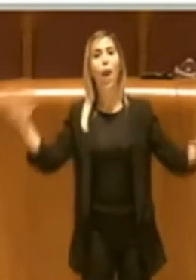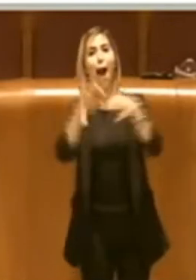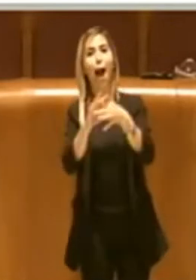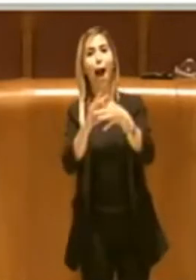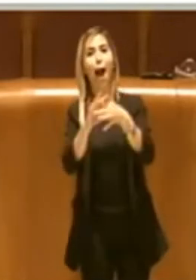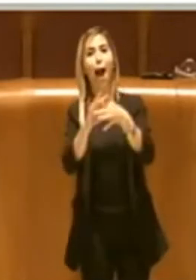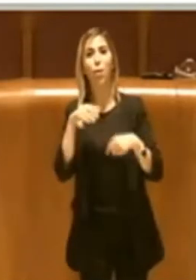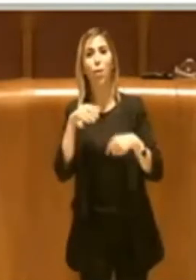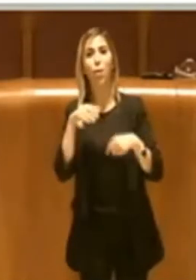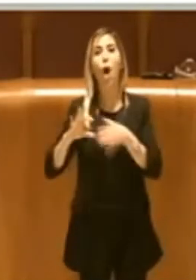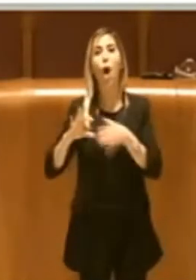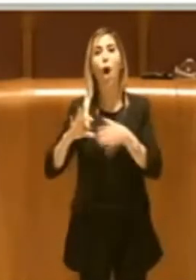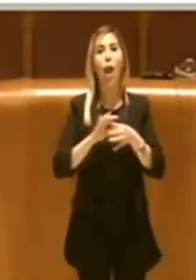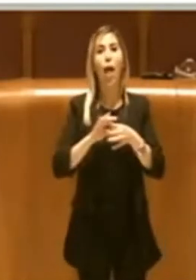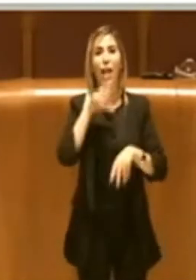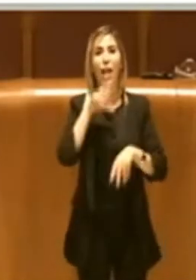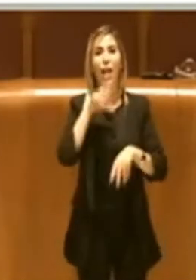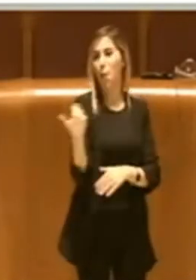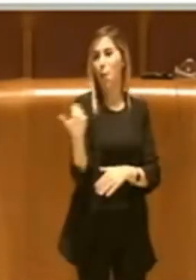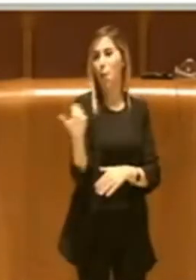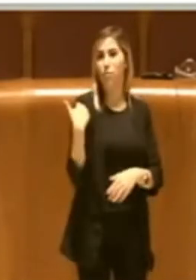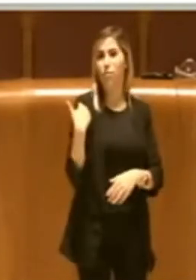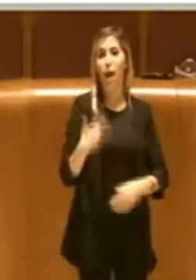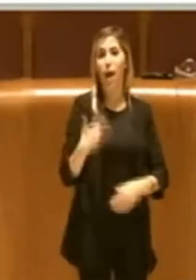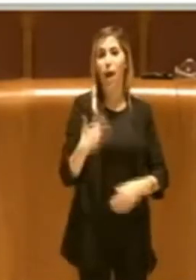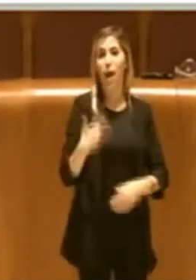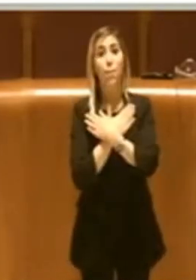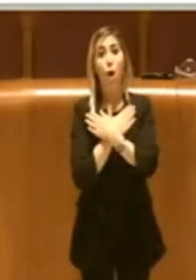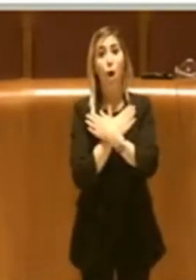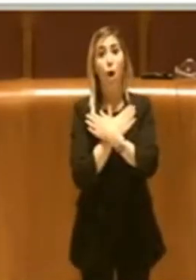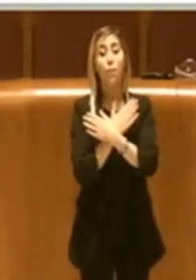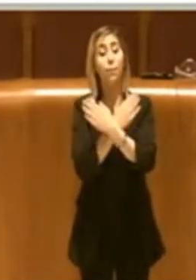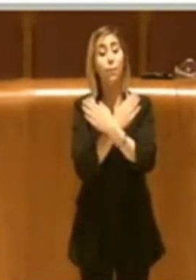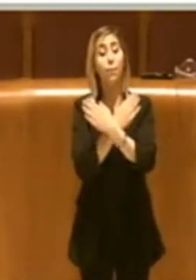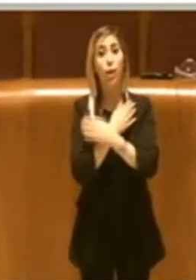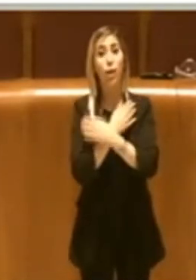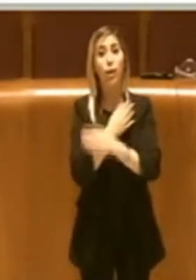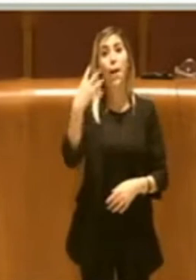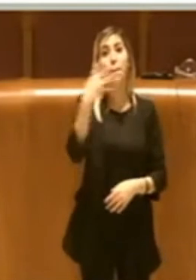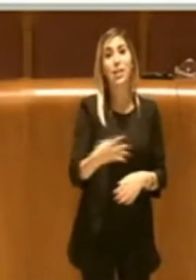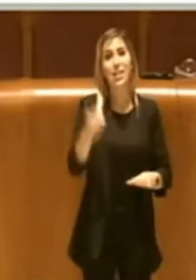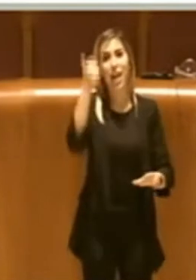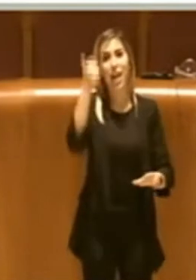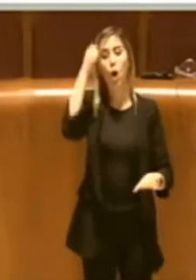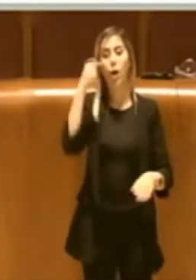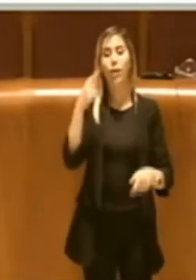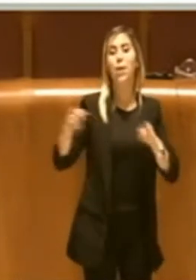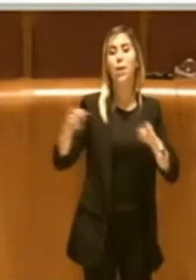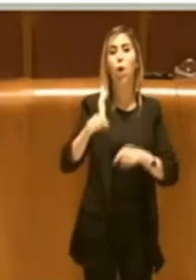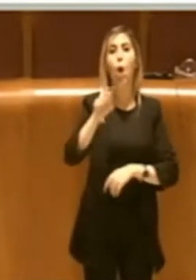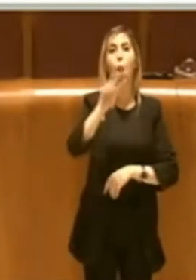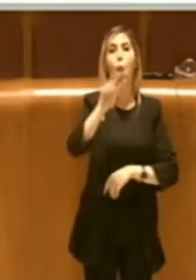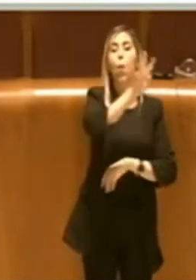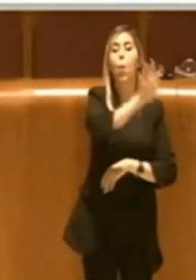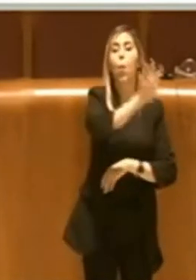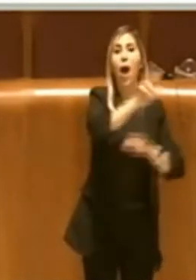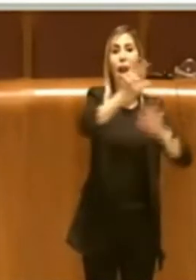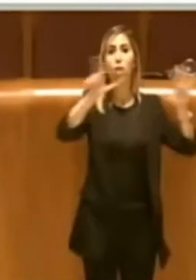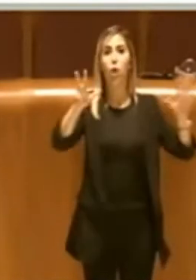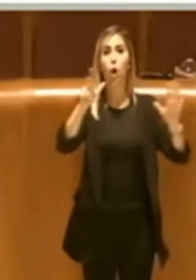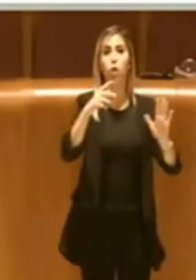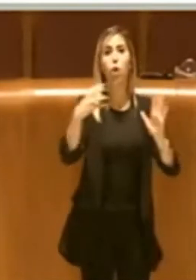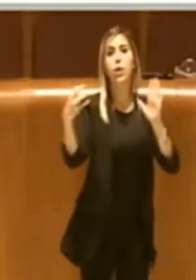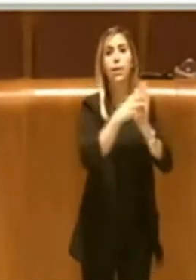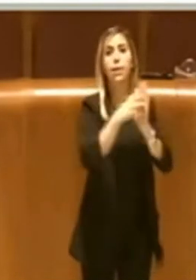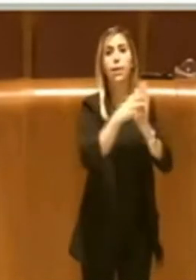che la Madonna della Misericordia, che è al centro della piazza, è lì dal 48, è un simbolo importante